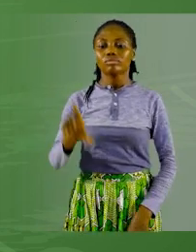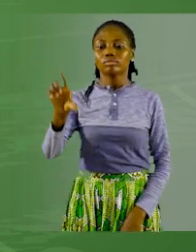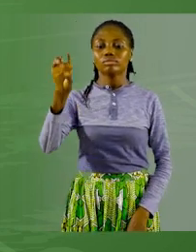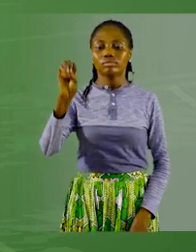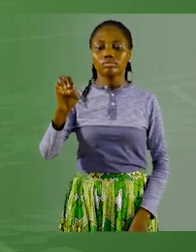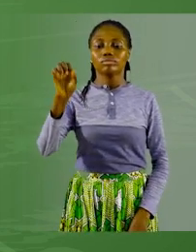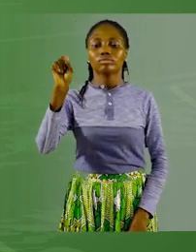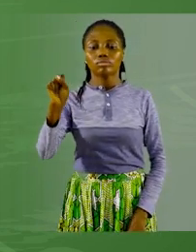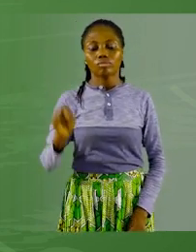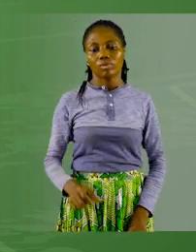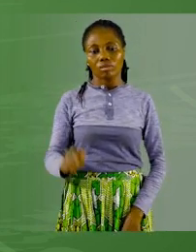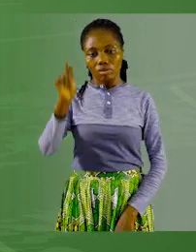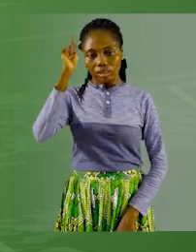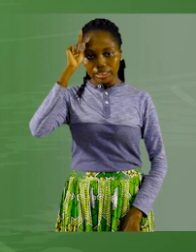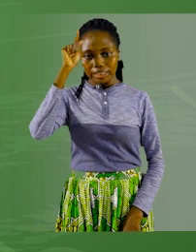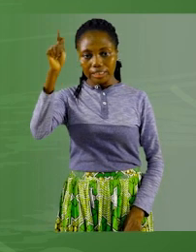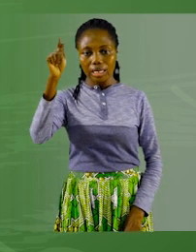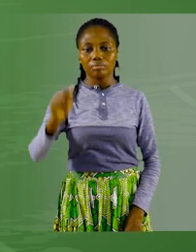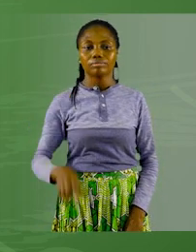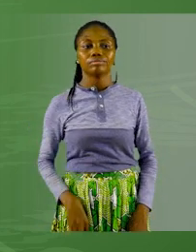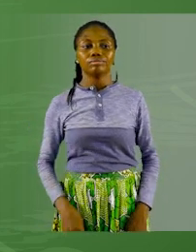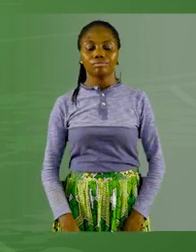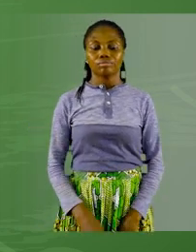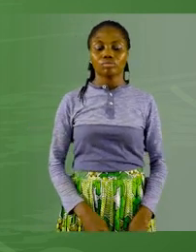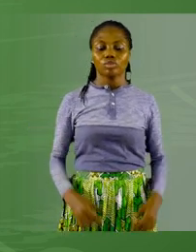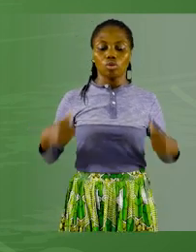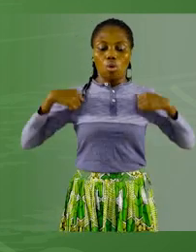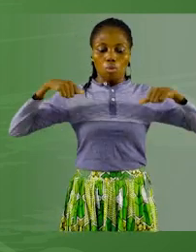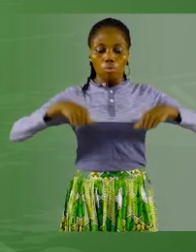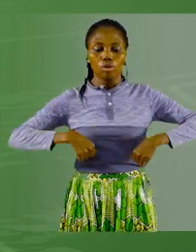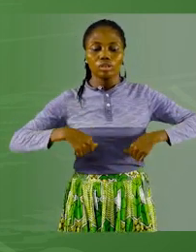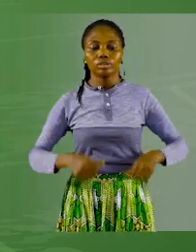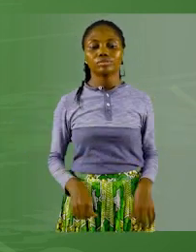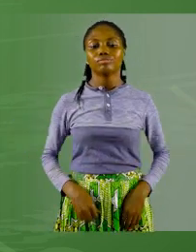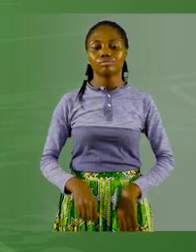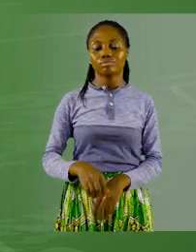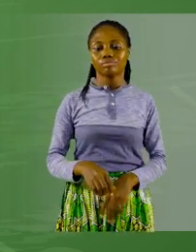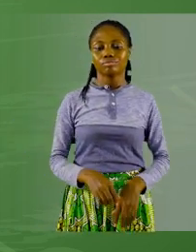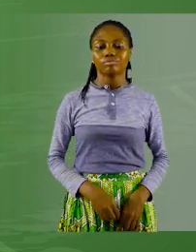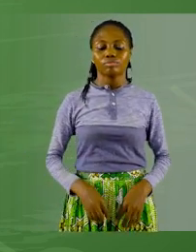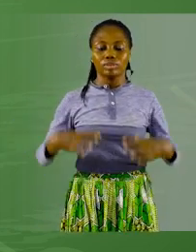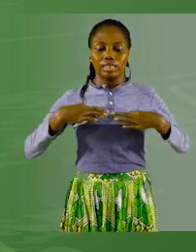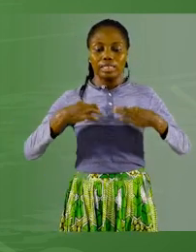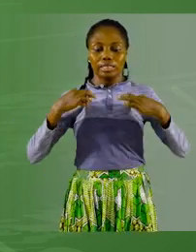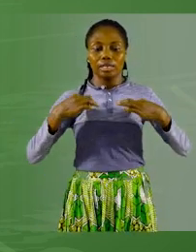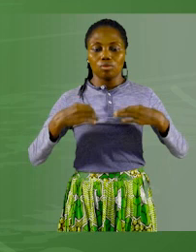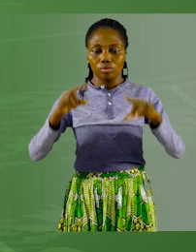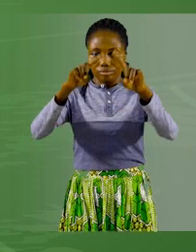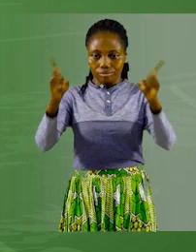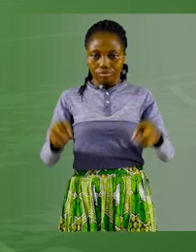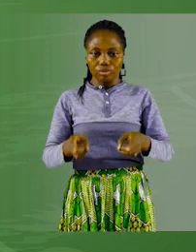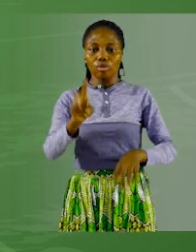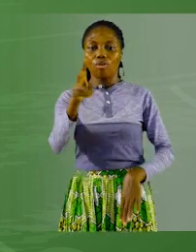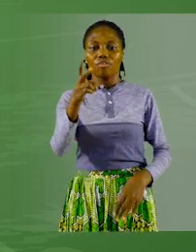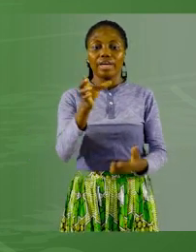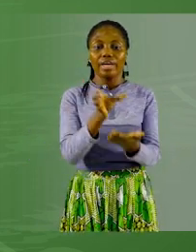La deuxième phrase. Des gendarmes portent des tenues vêtes